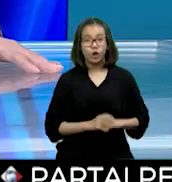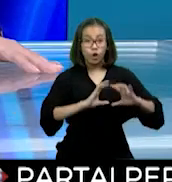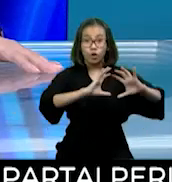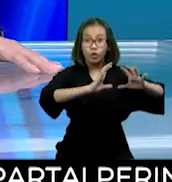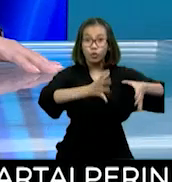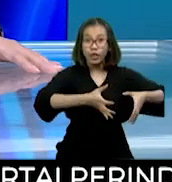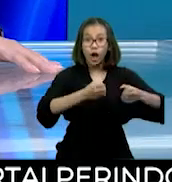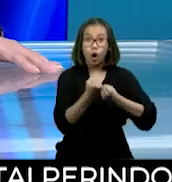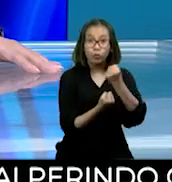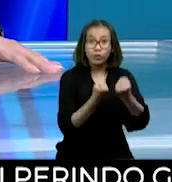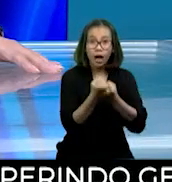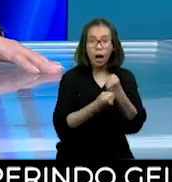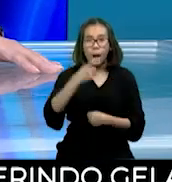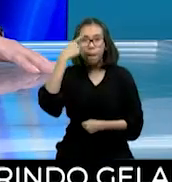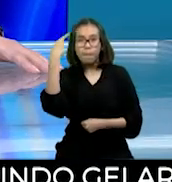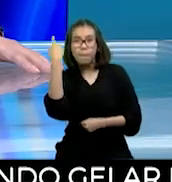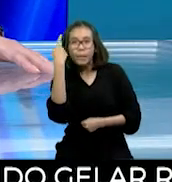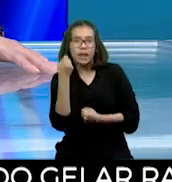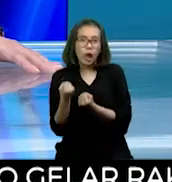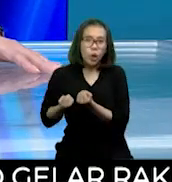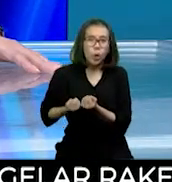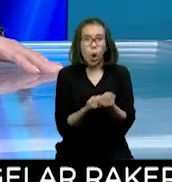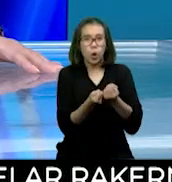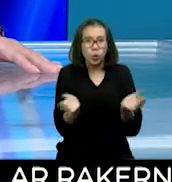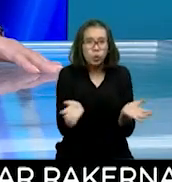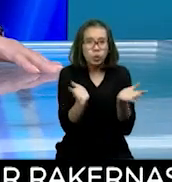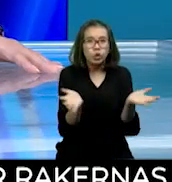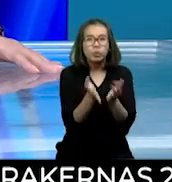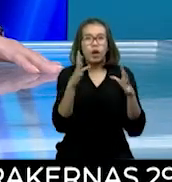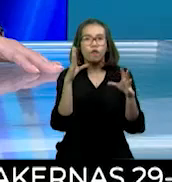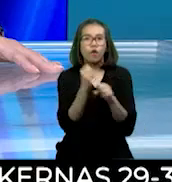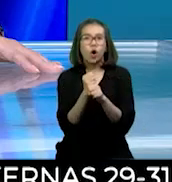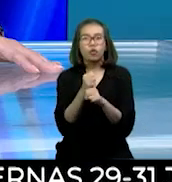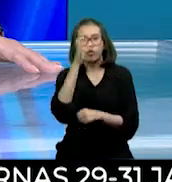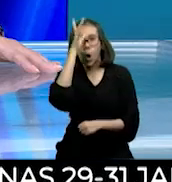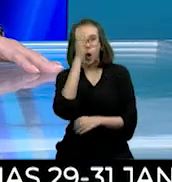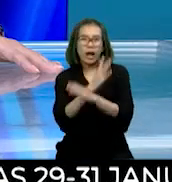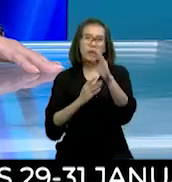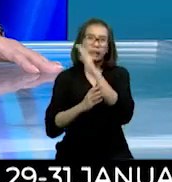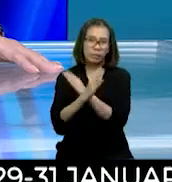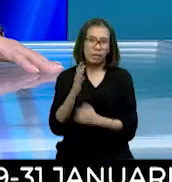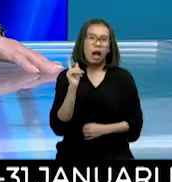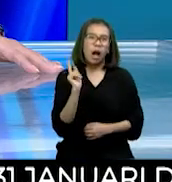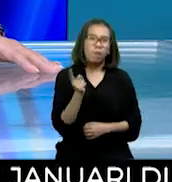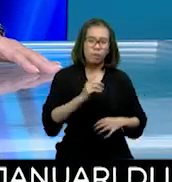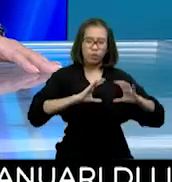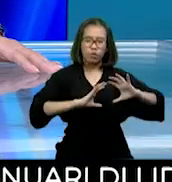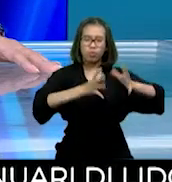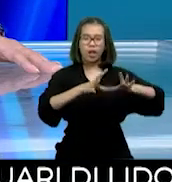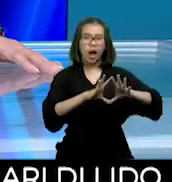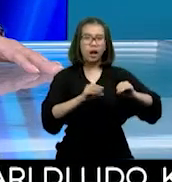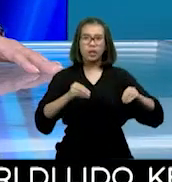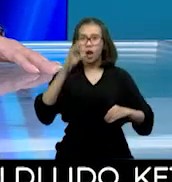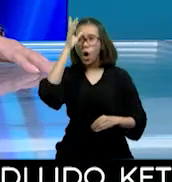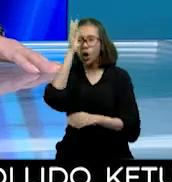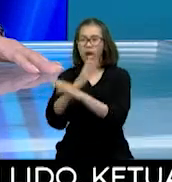Pemerintah pemerintah mendorong dunia usaha untuk lebih memperhatikan penyandang disabilitas karena rasio keterlibatan mereka di dunia kerja dinilai